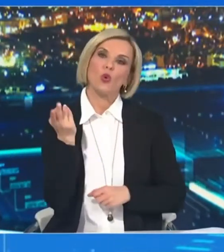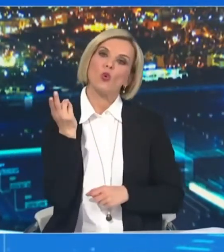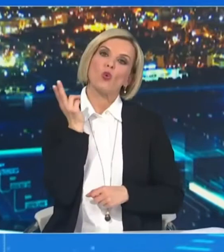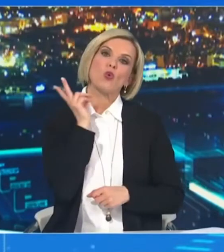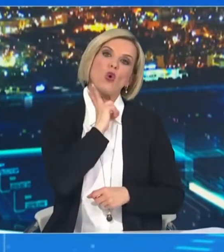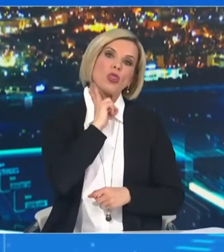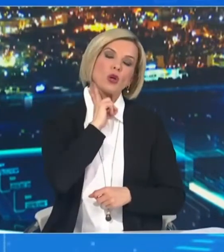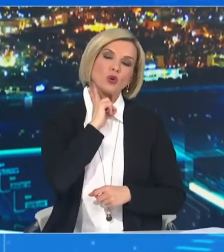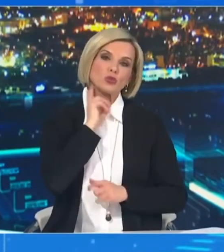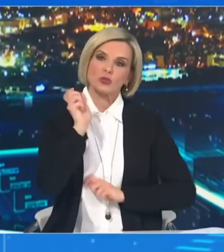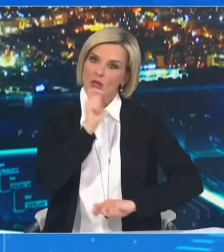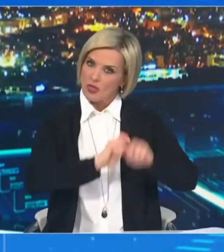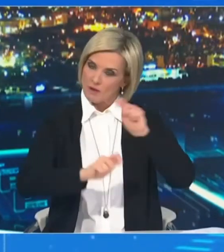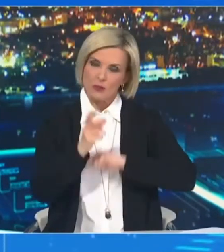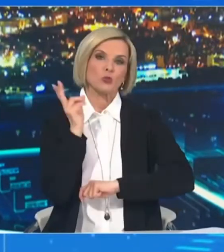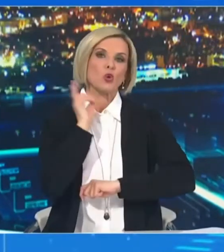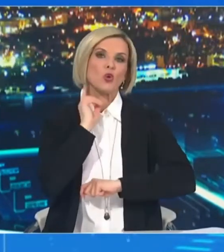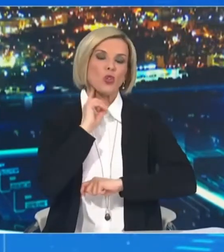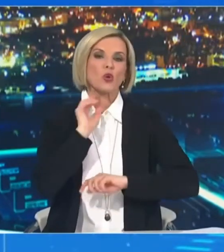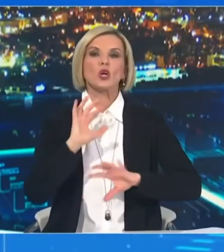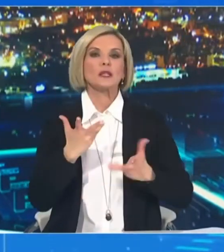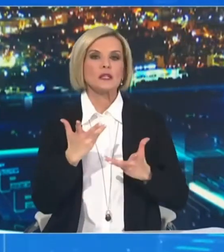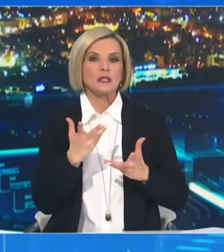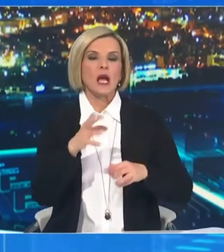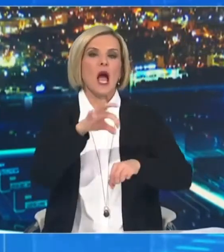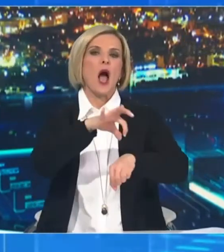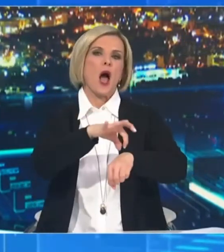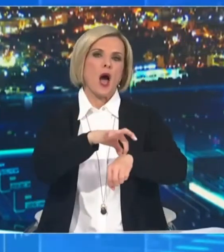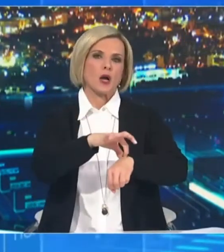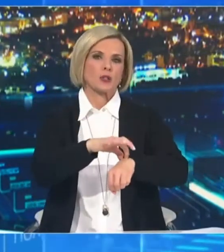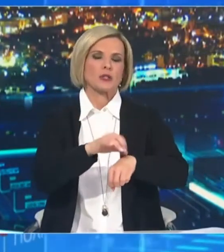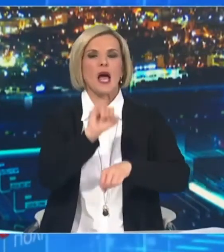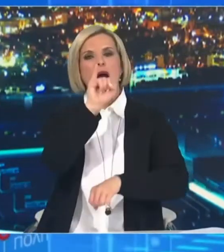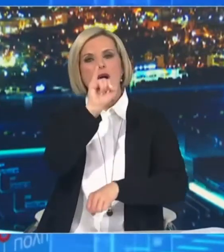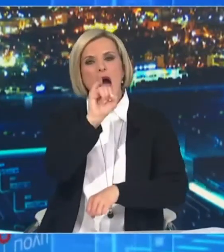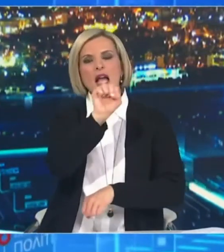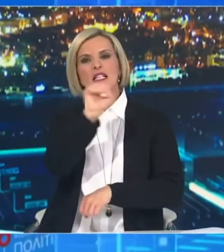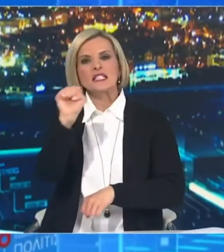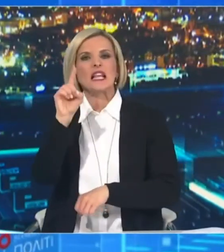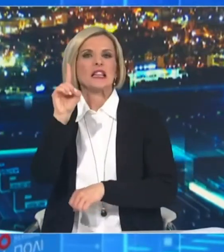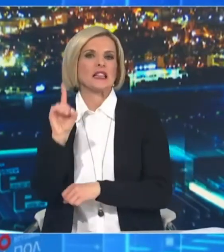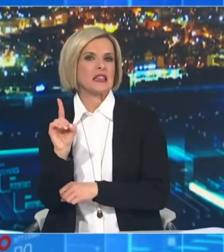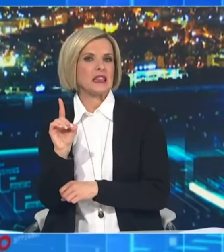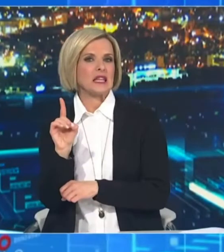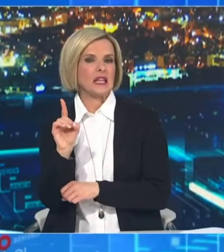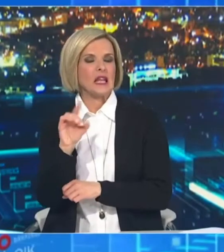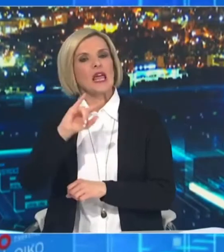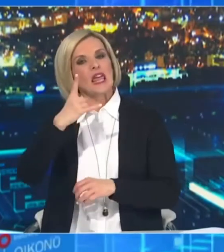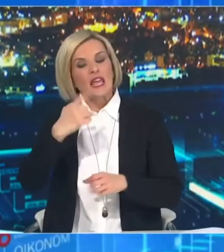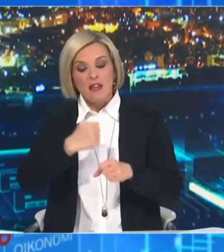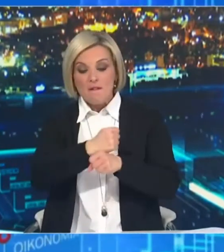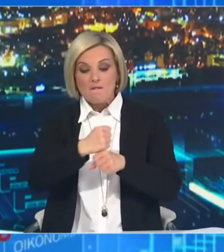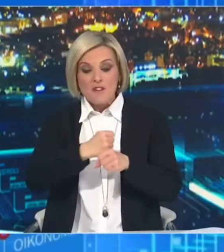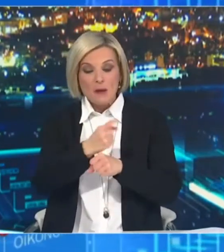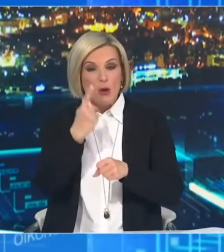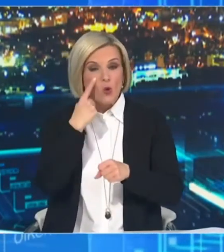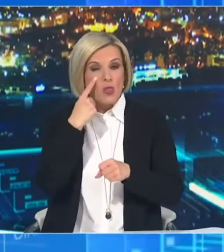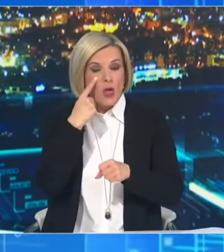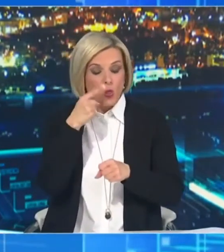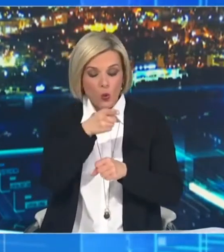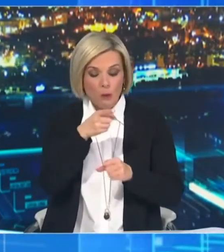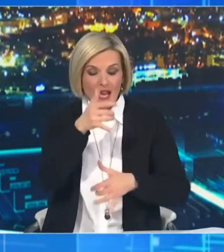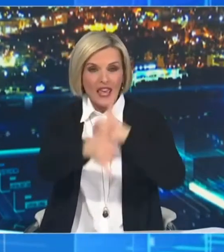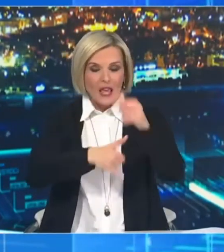νόσου το ICD-10 ή των φαρμάκων που χρησιμοποιούνται.